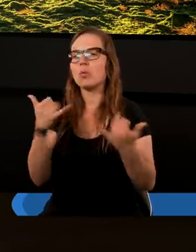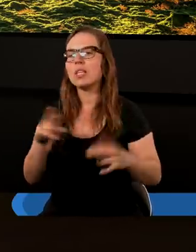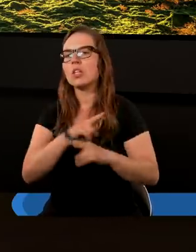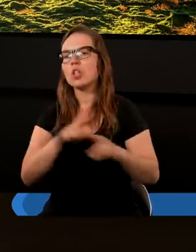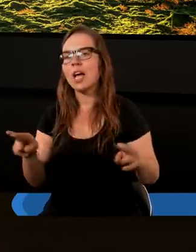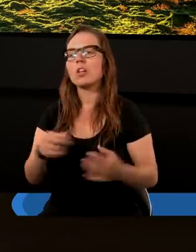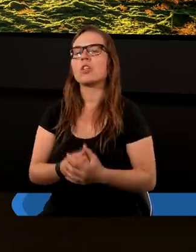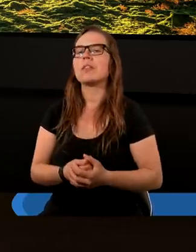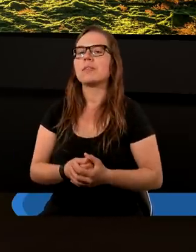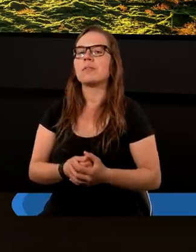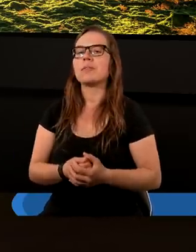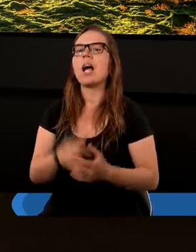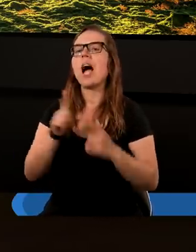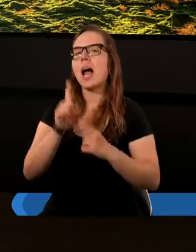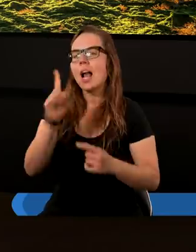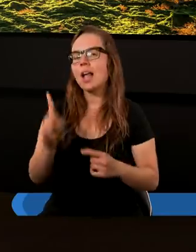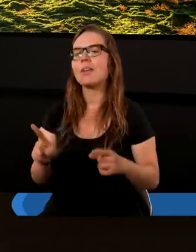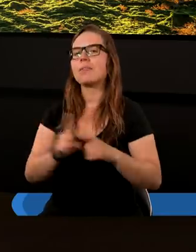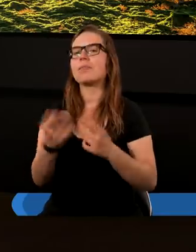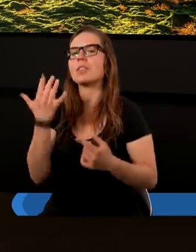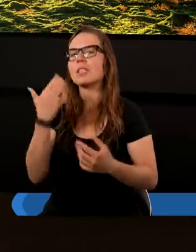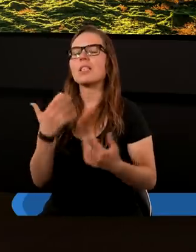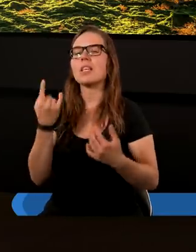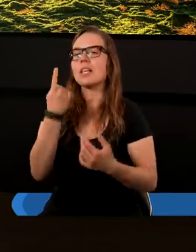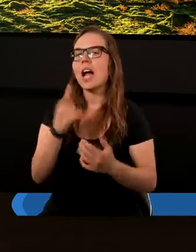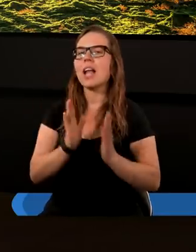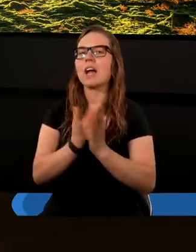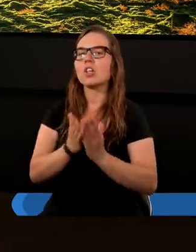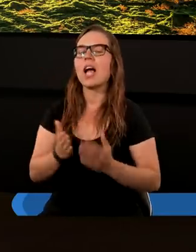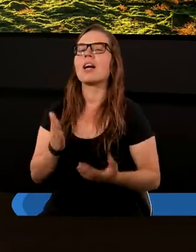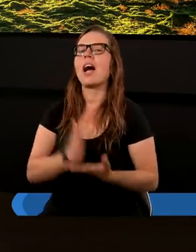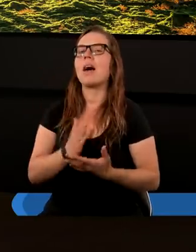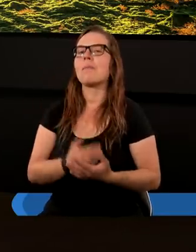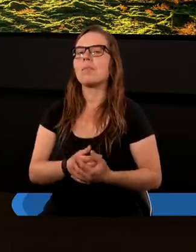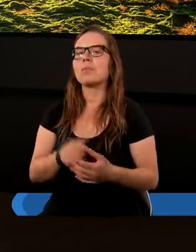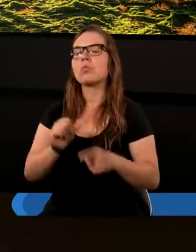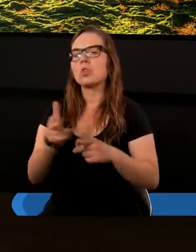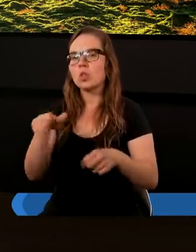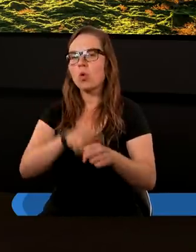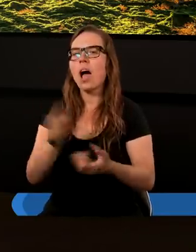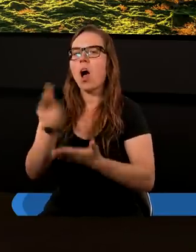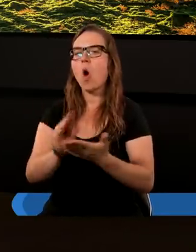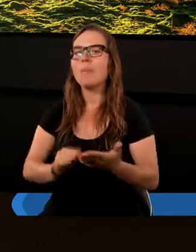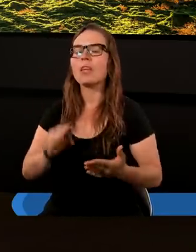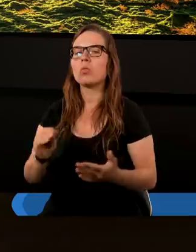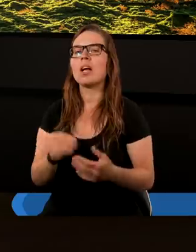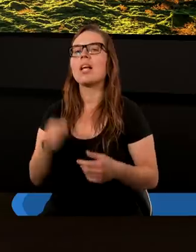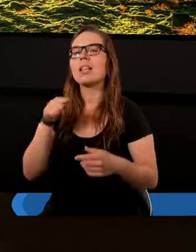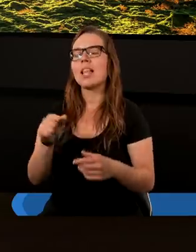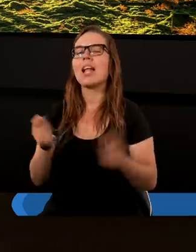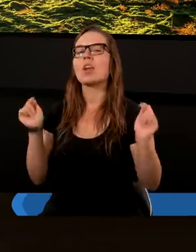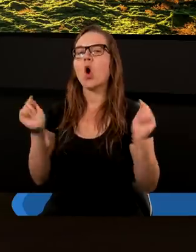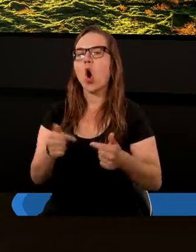rzeczy, ale jest tylko jedna księga, która opisuje ten